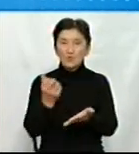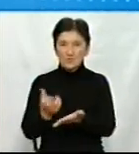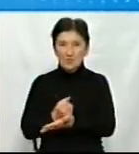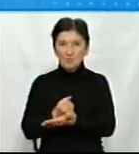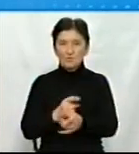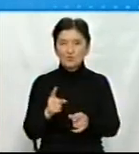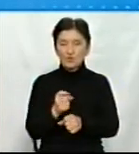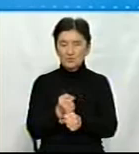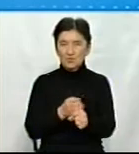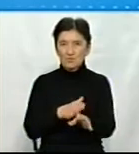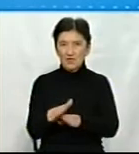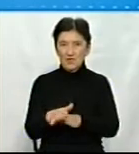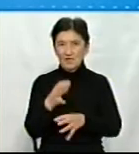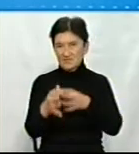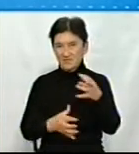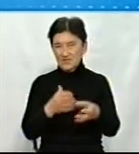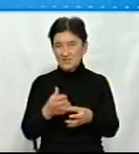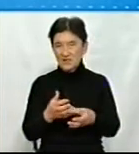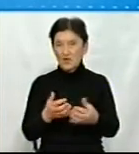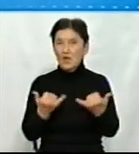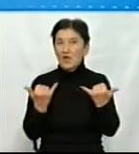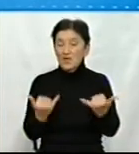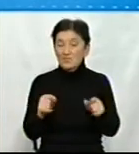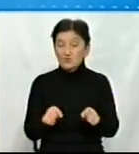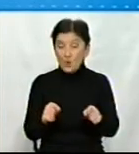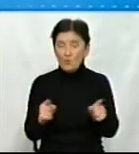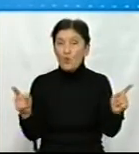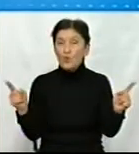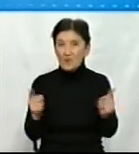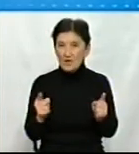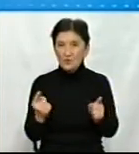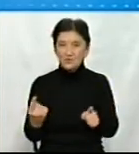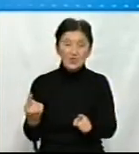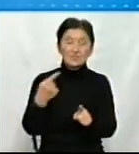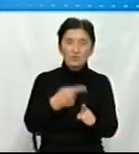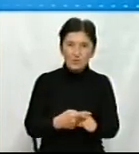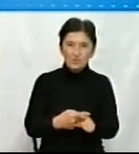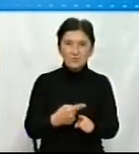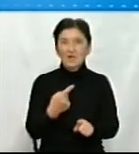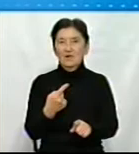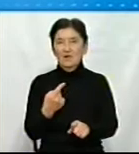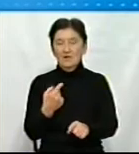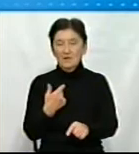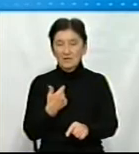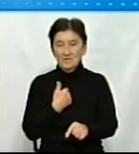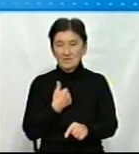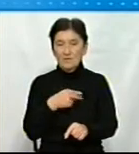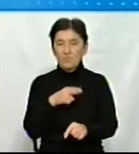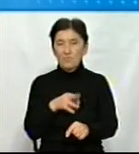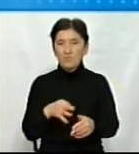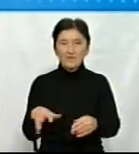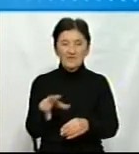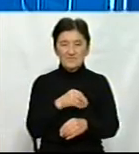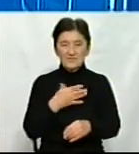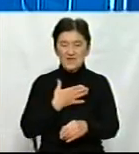світі, і в тому числі ділитися своїми. І ось в цьому ракурсі «Еразмус плюс» і якраз також, попри всі наші